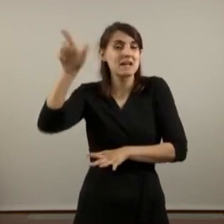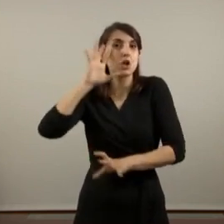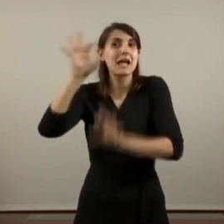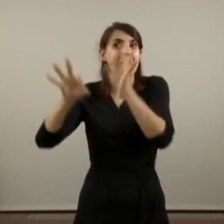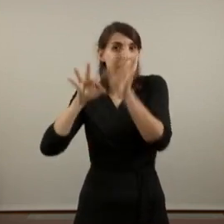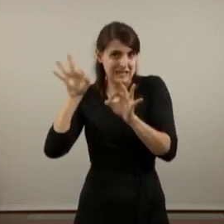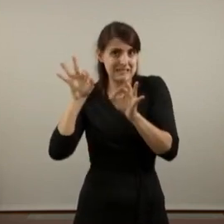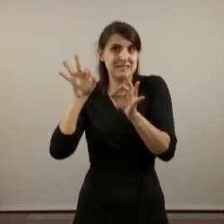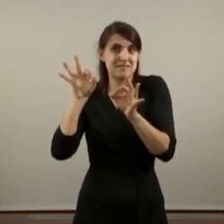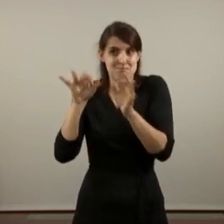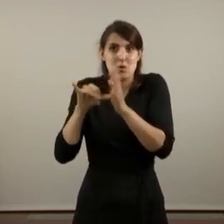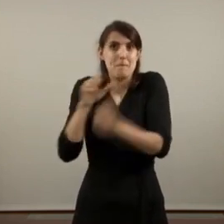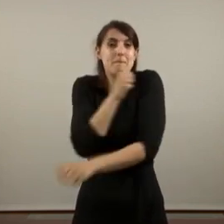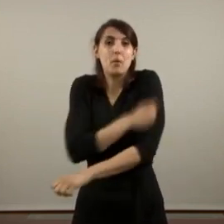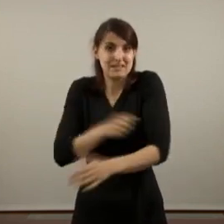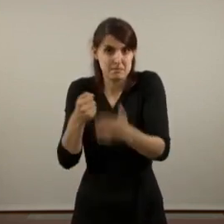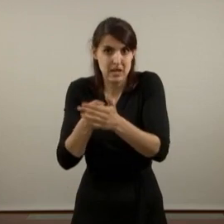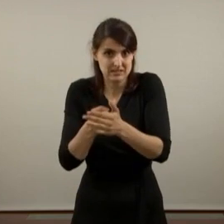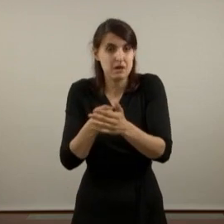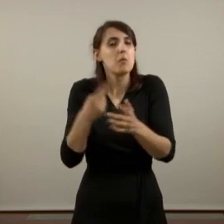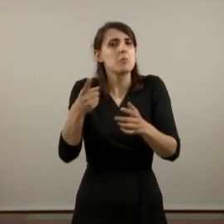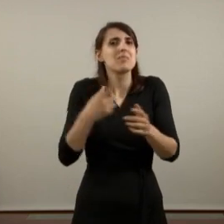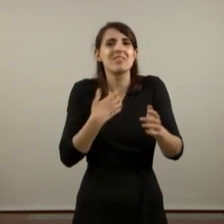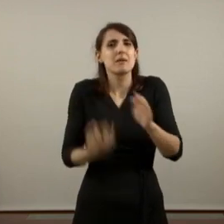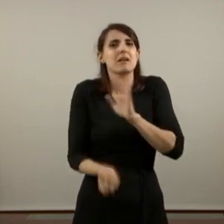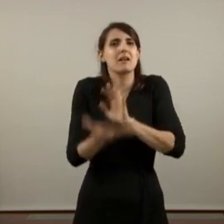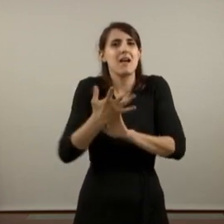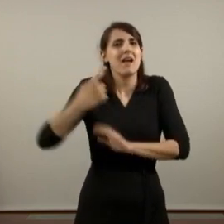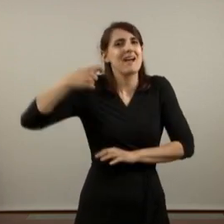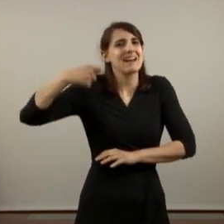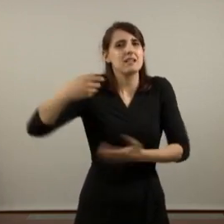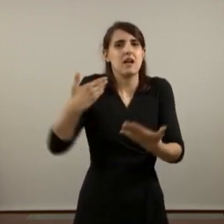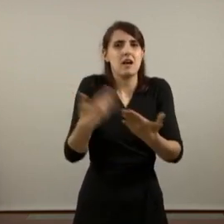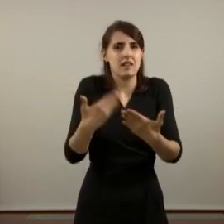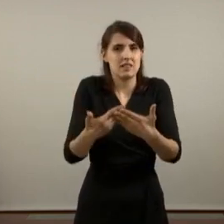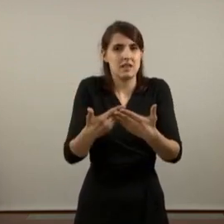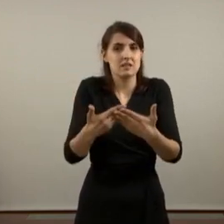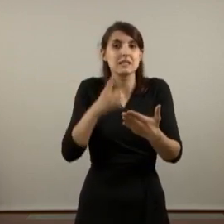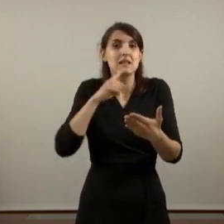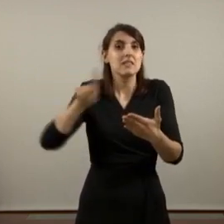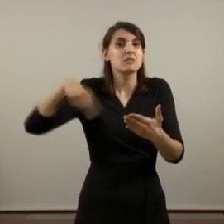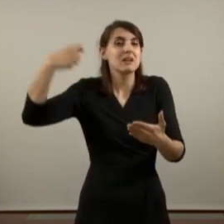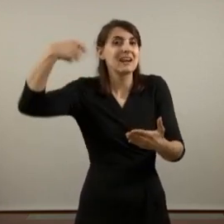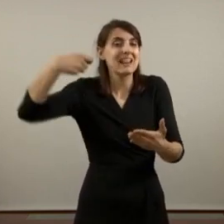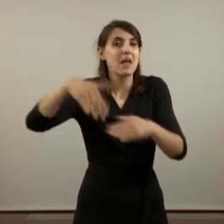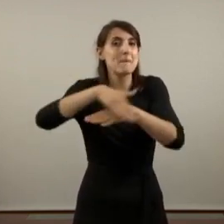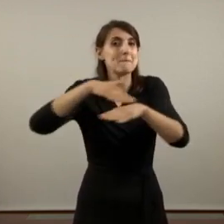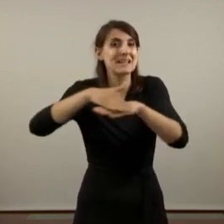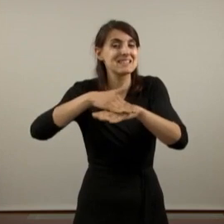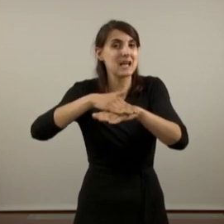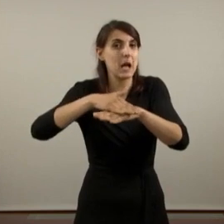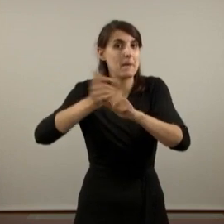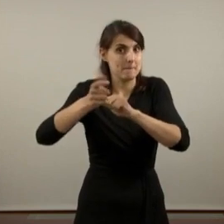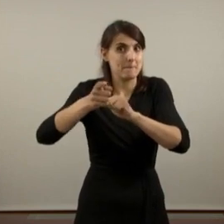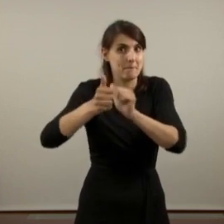urgent fer efectiva aquesta modificació de la renda garantida mentre s'engega el pla pilot de la renda bàsica universal. Potser sí que